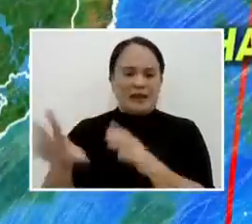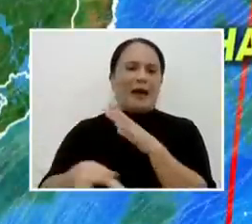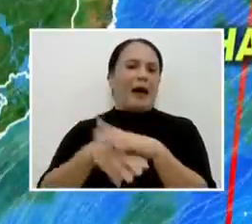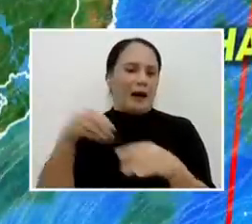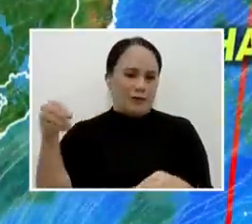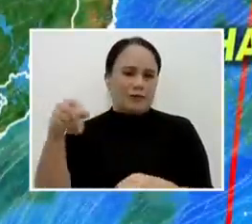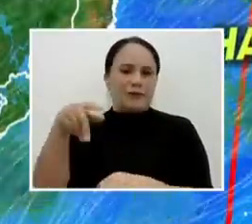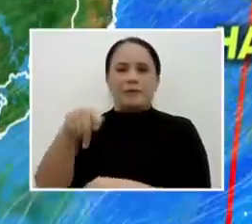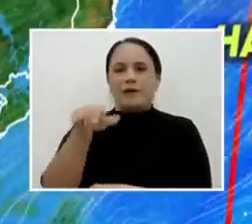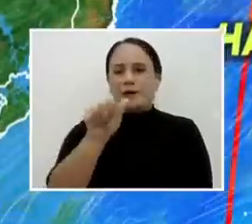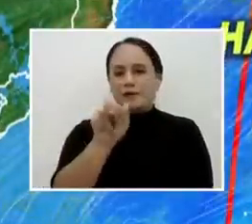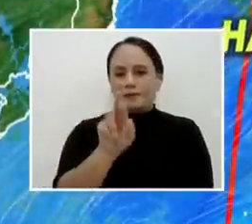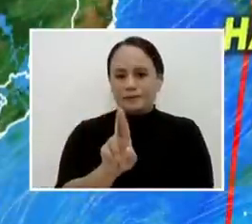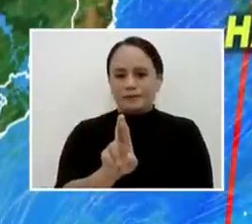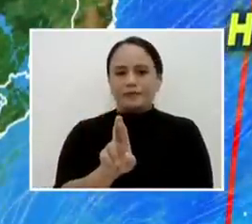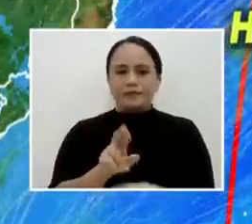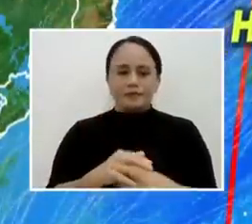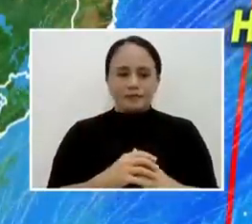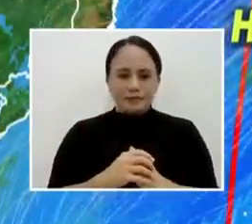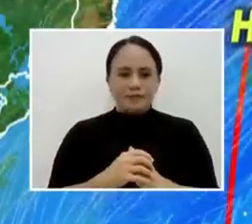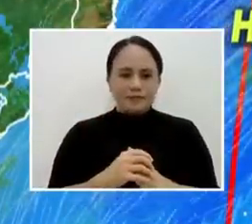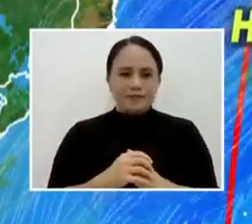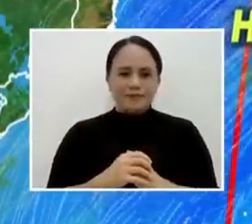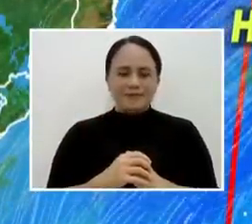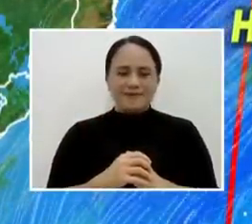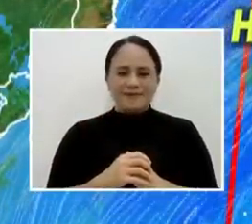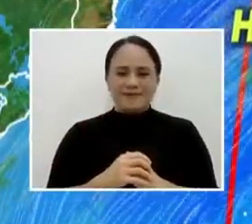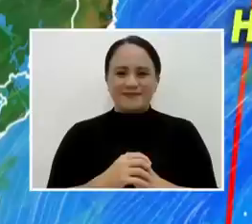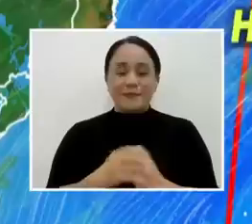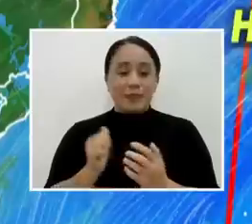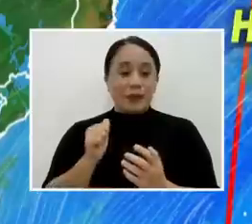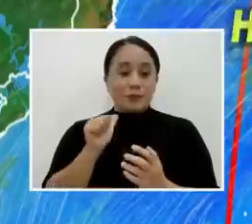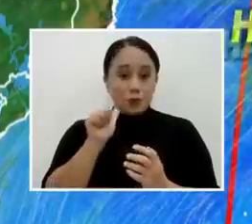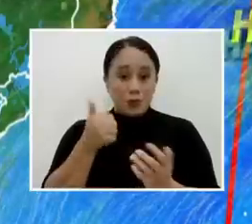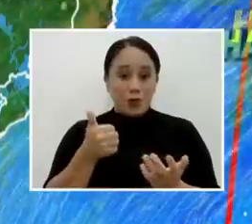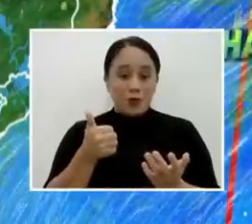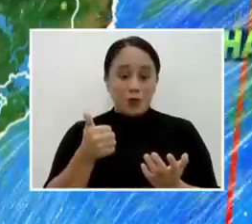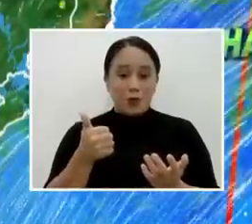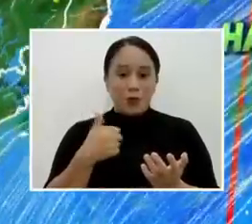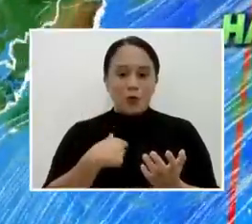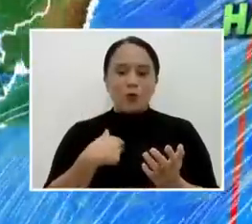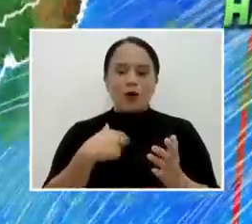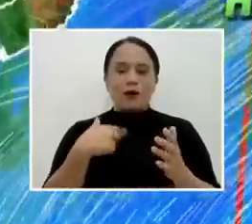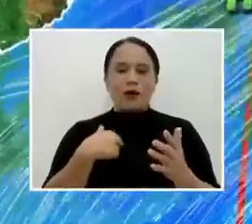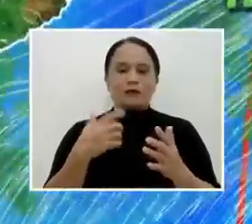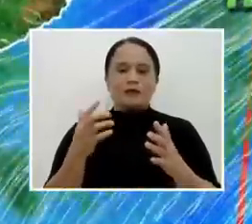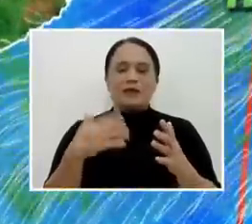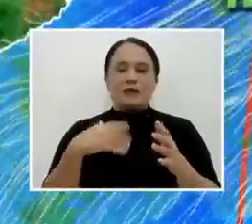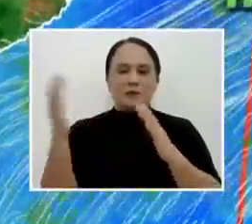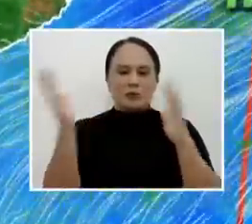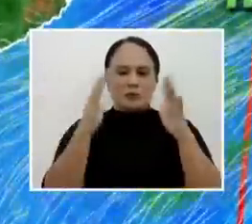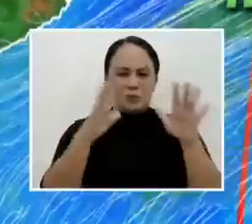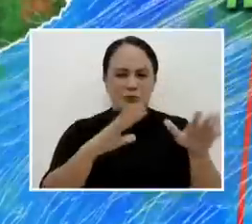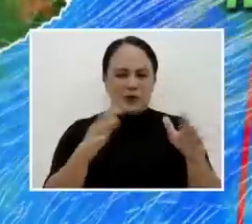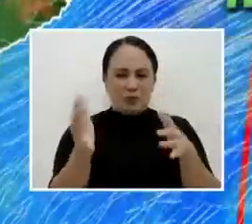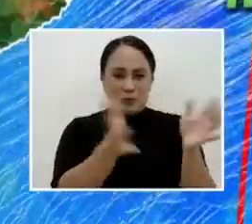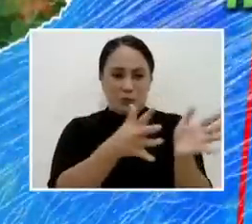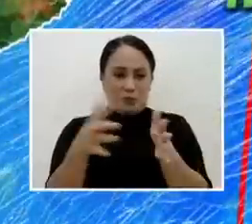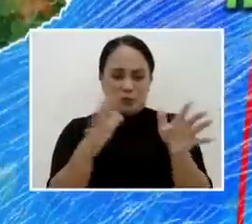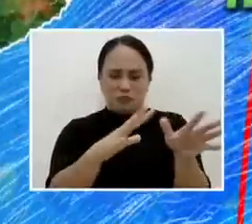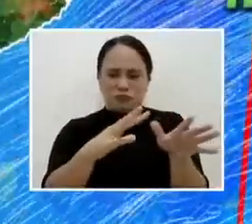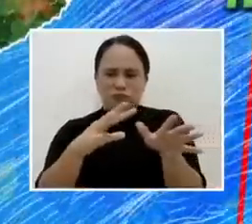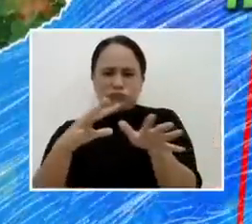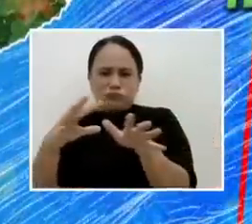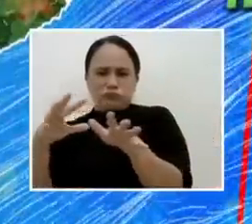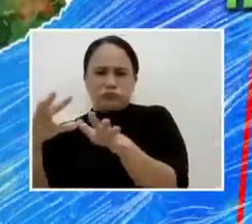ng Philippine Area of Responsibility. Bukas ay magsisimulan ng hilahin ng bagyo ang habagat pero hindi pagaanong malakas ang